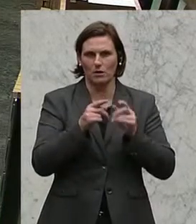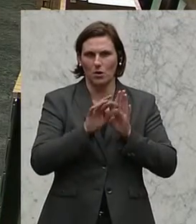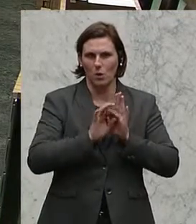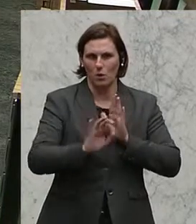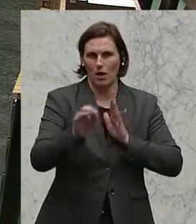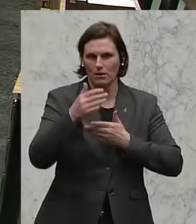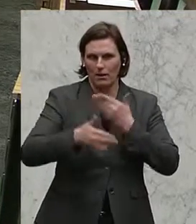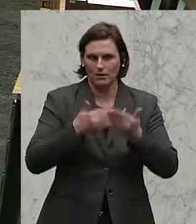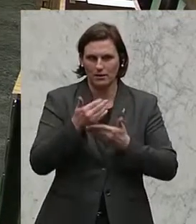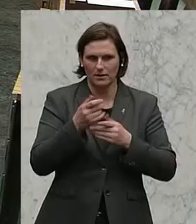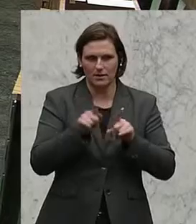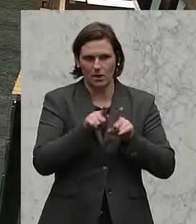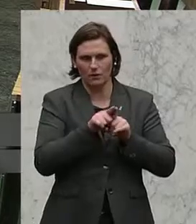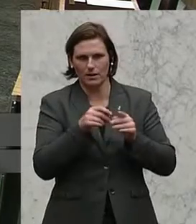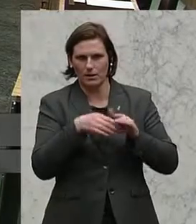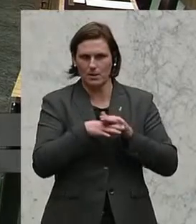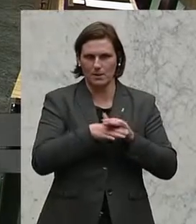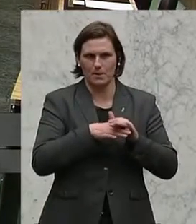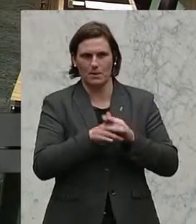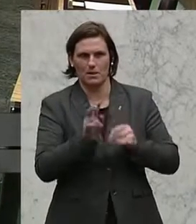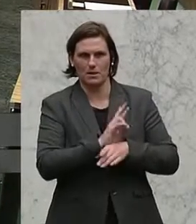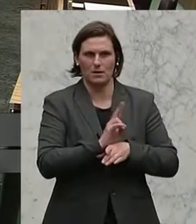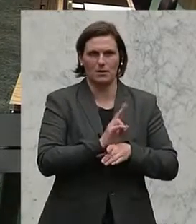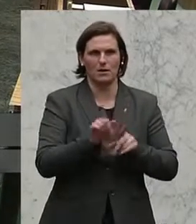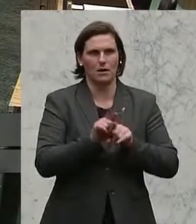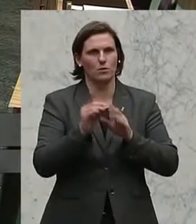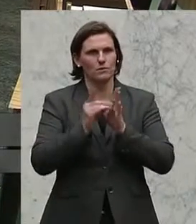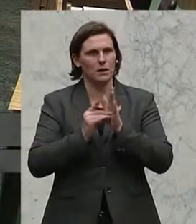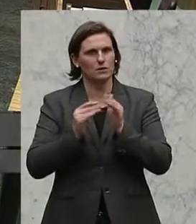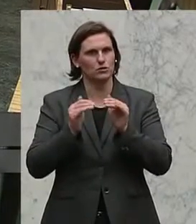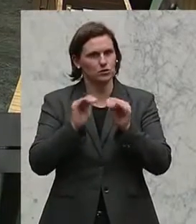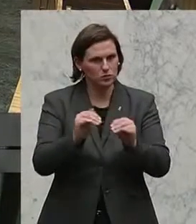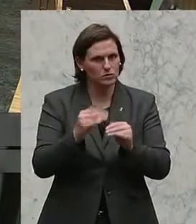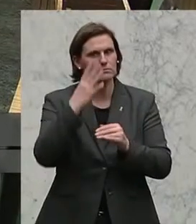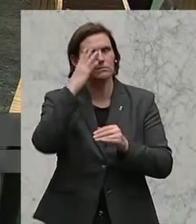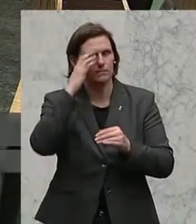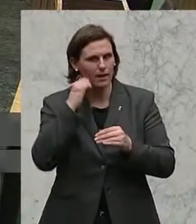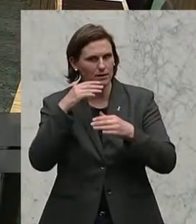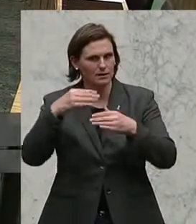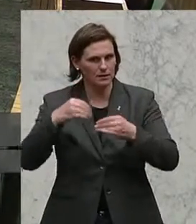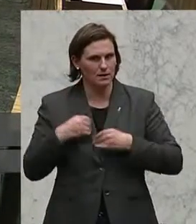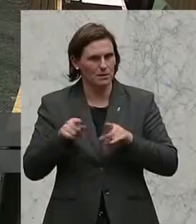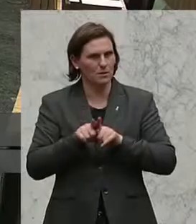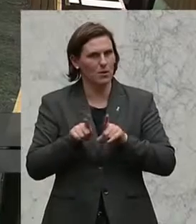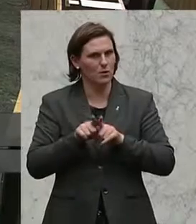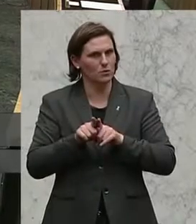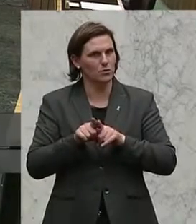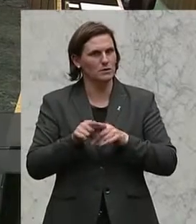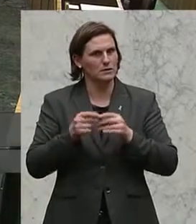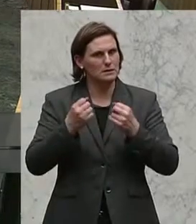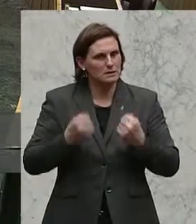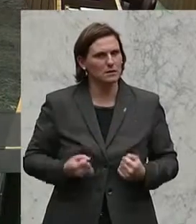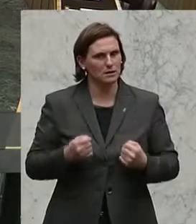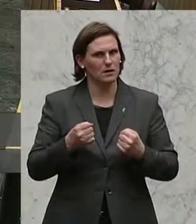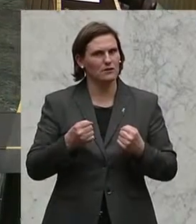um auch Fair Play geht. Es geht darum, Datenschutz ernst zu nehmen, aber gleichzeitig auch sicherzustellen, dass innovative